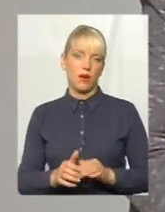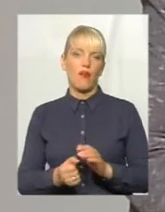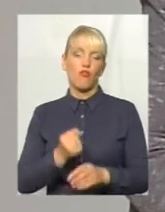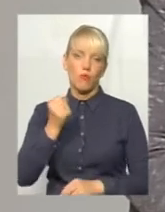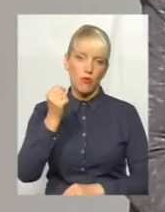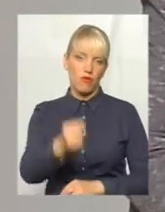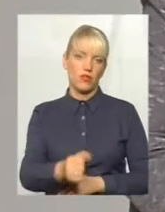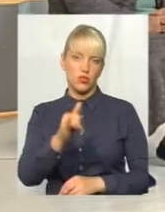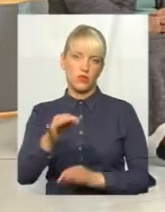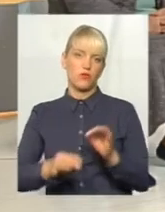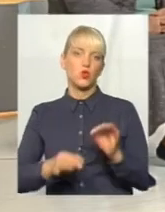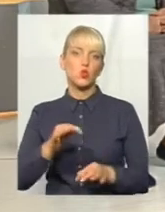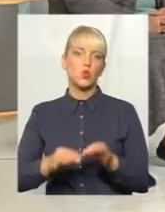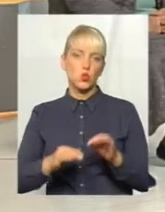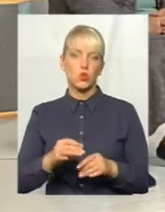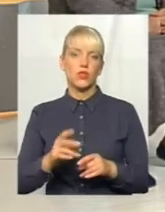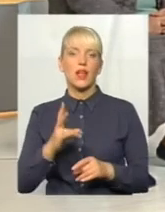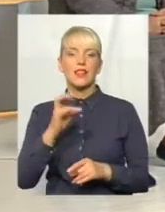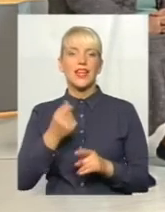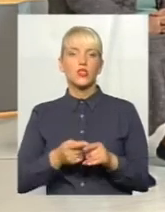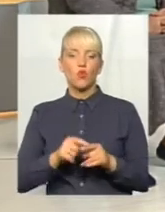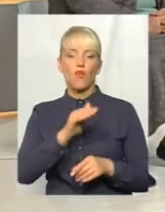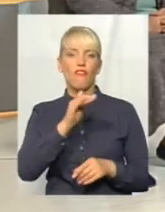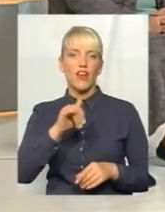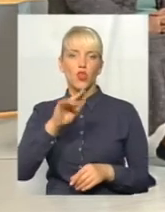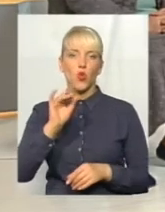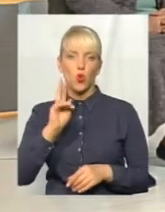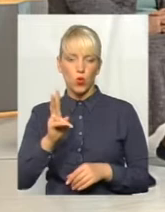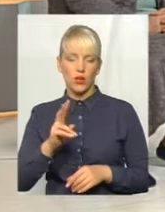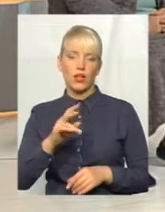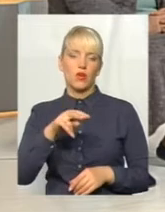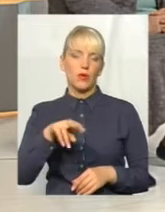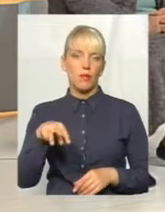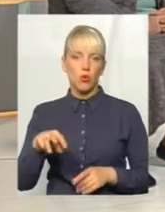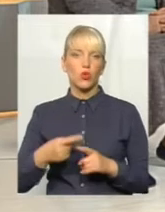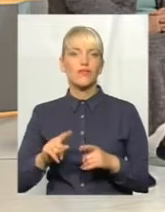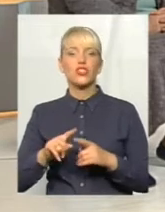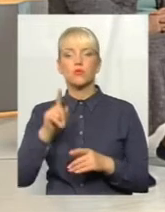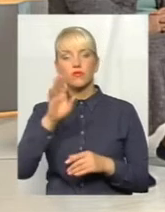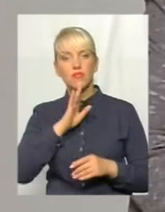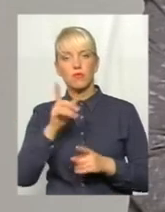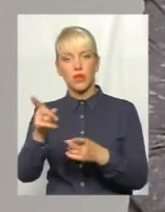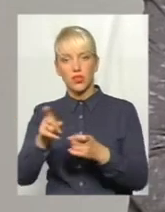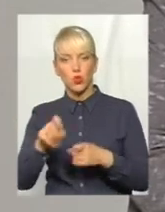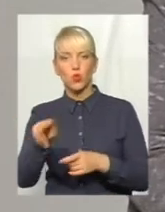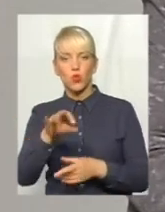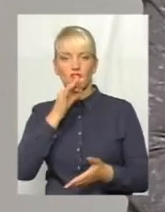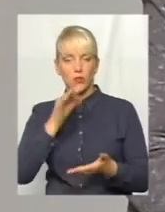суду на цю Федору Кіну Миколаївну, і її притягнули до відповідальності за цей злочин, бо це є злочин.